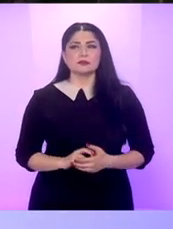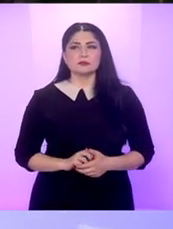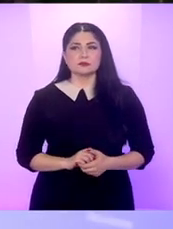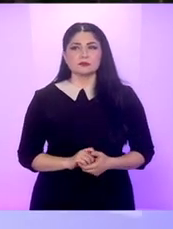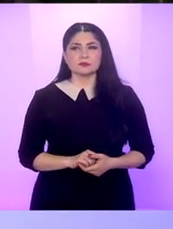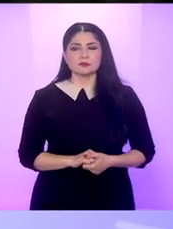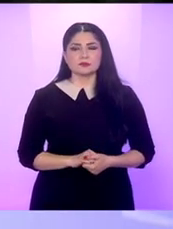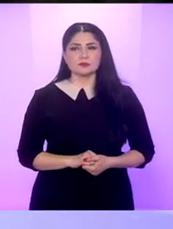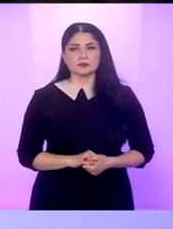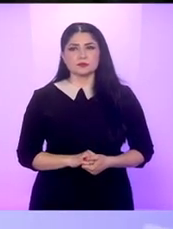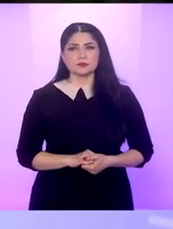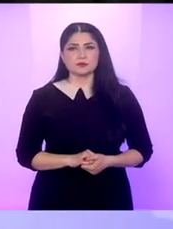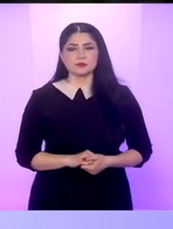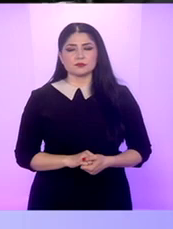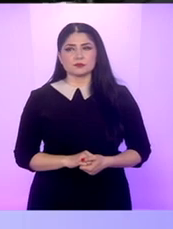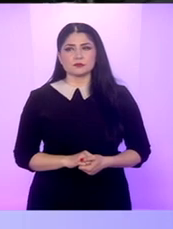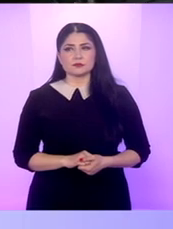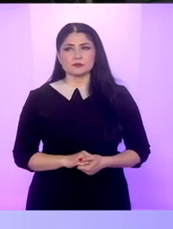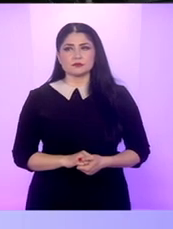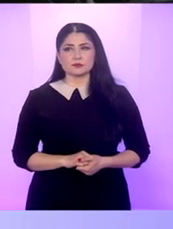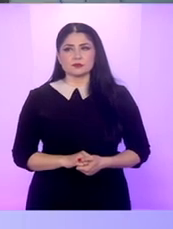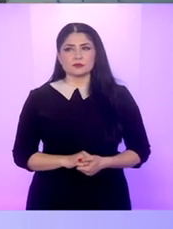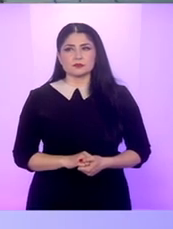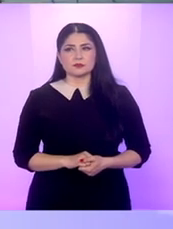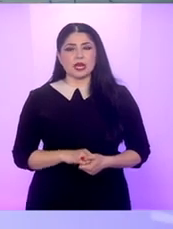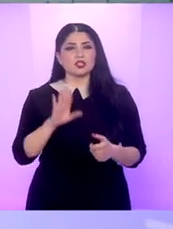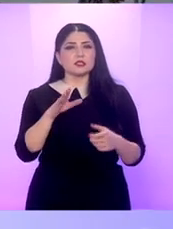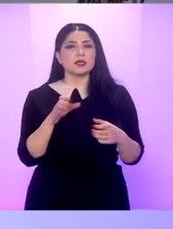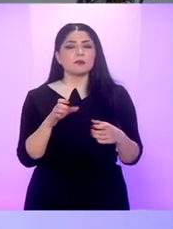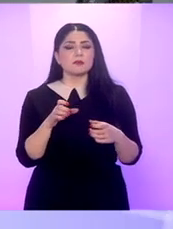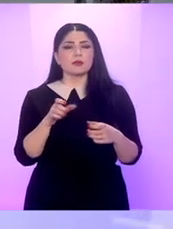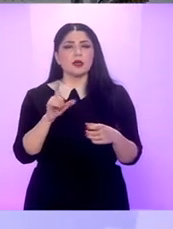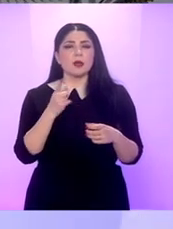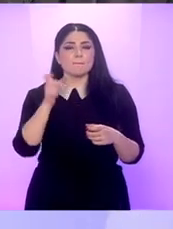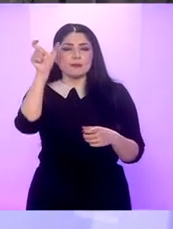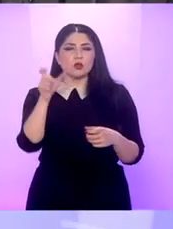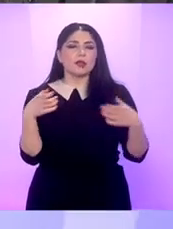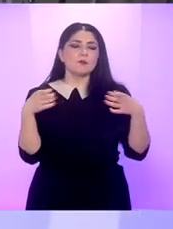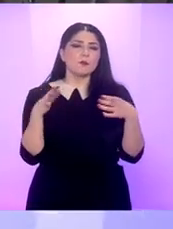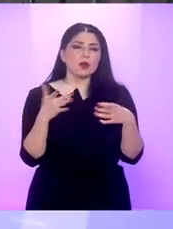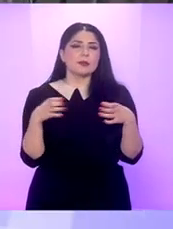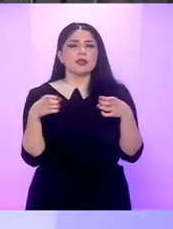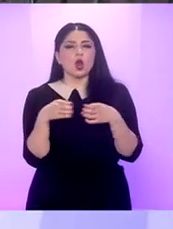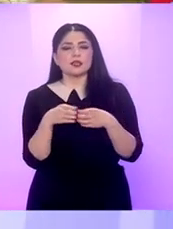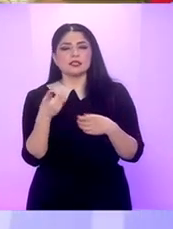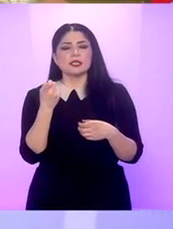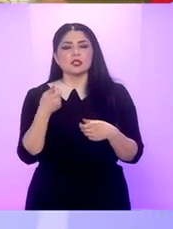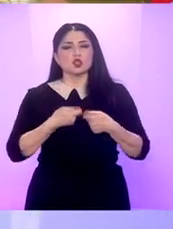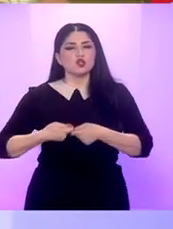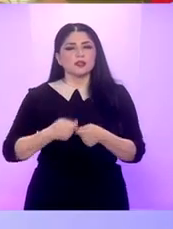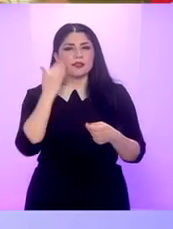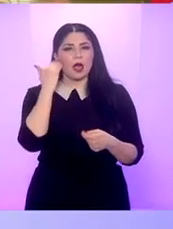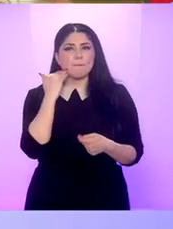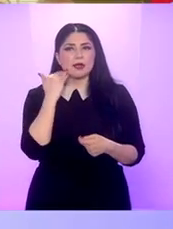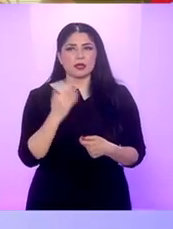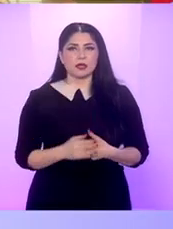acestor, nici nu putem să le numim minorități fac parte din societatea americană și au dorit această diversitate și n-aș numi